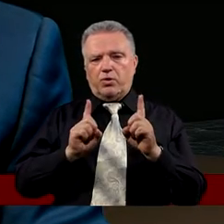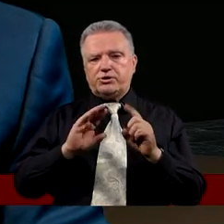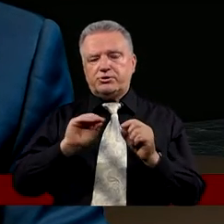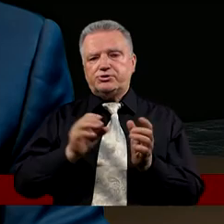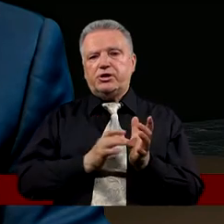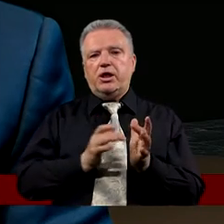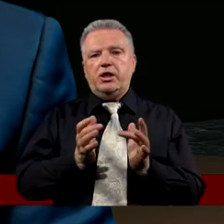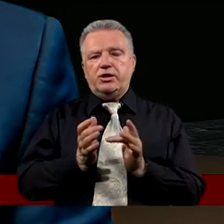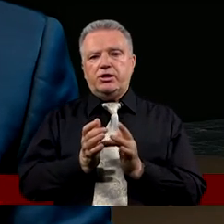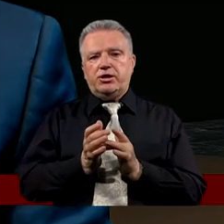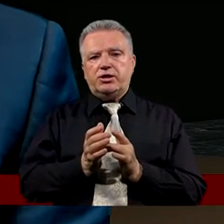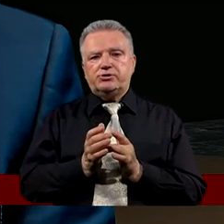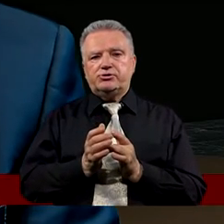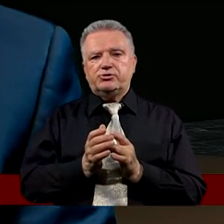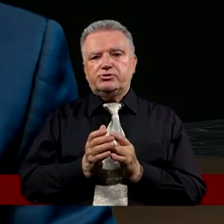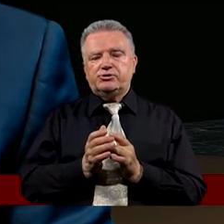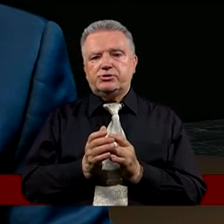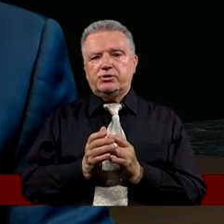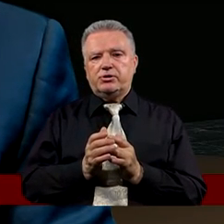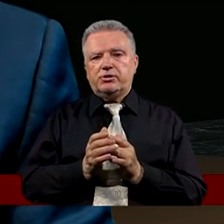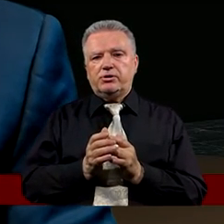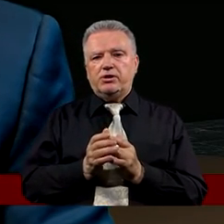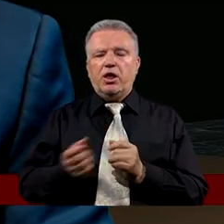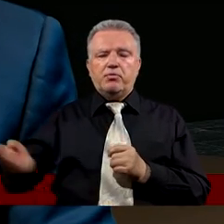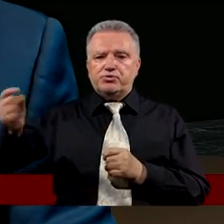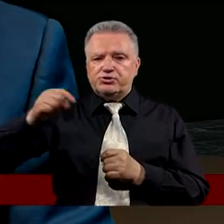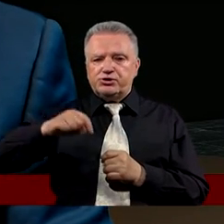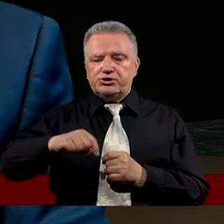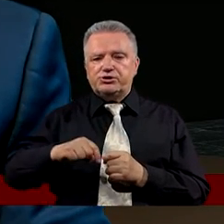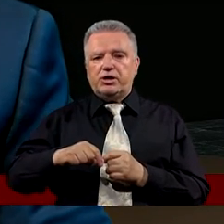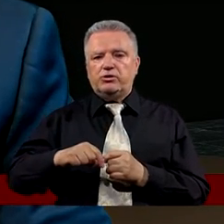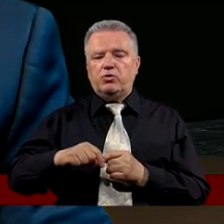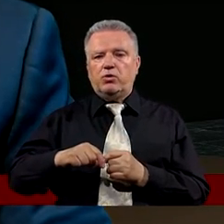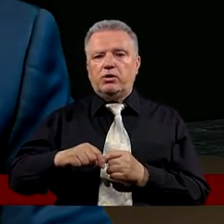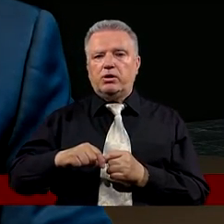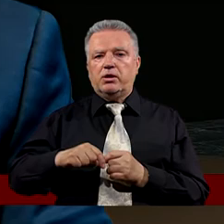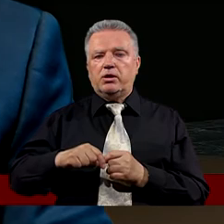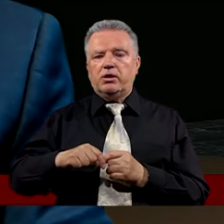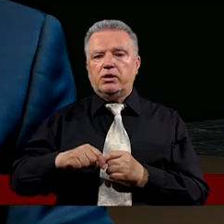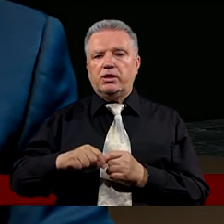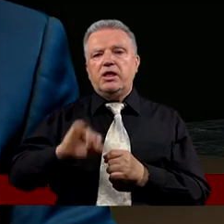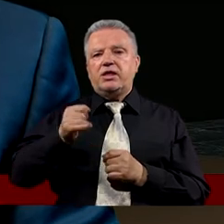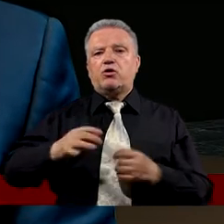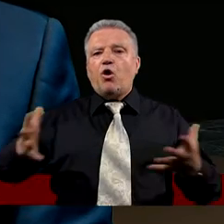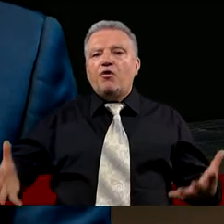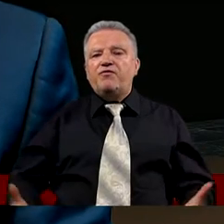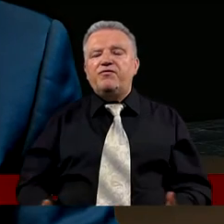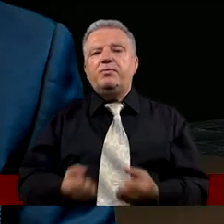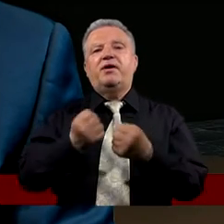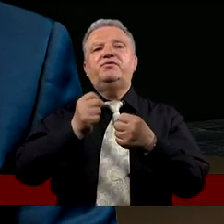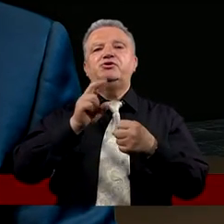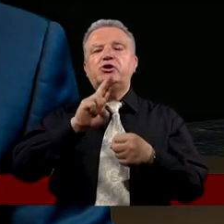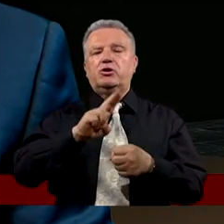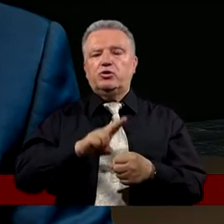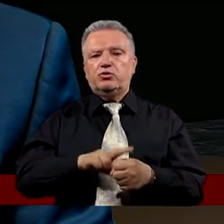uważał Że Chrystus W pewnym momencie Piotr uważał, że Chrystus Przyszedł Tutaj jako wybawiciel